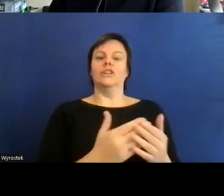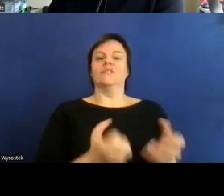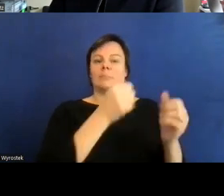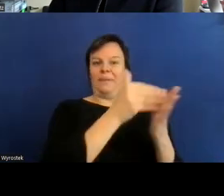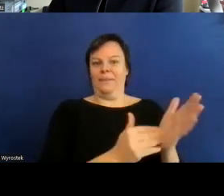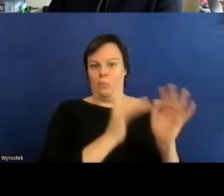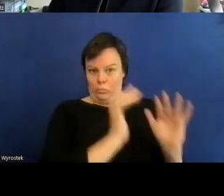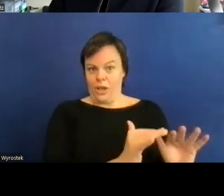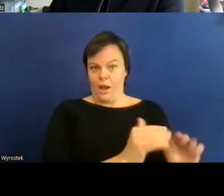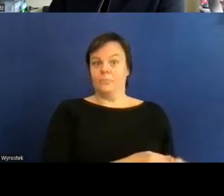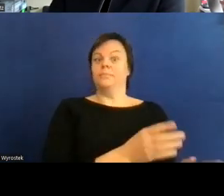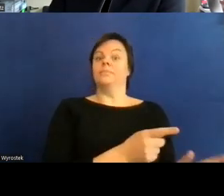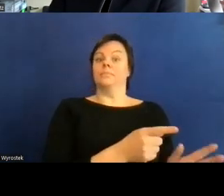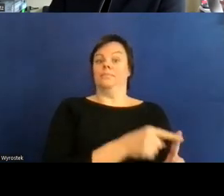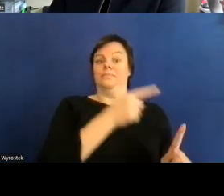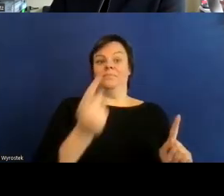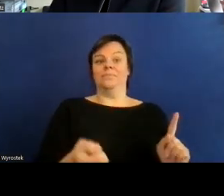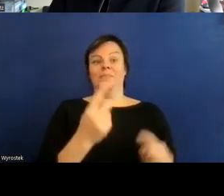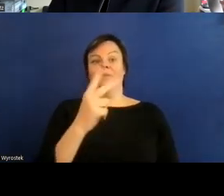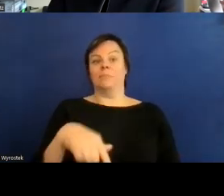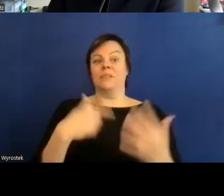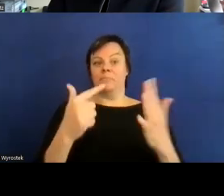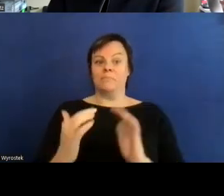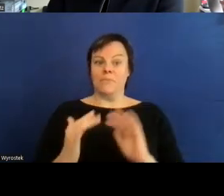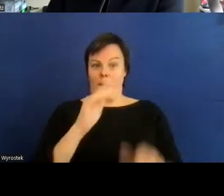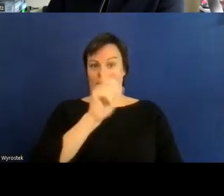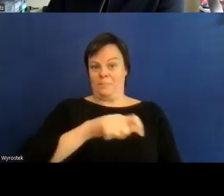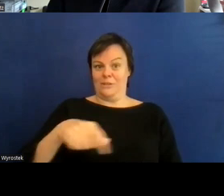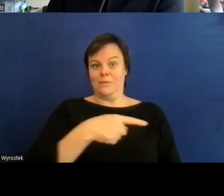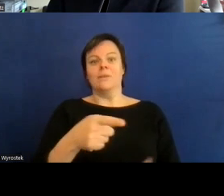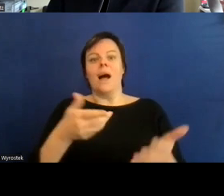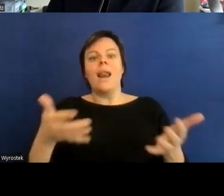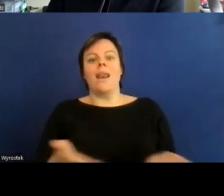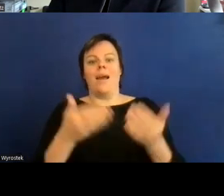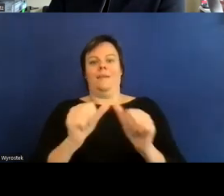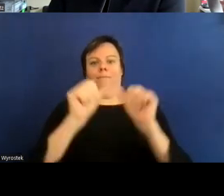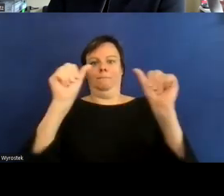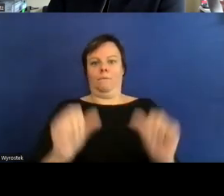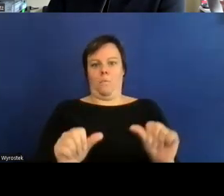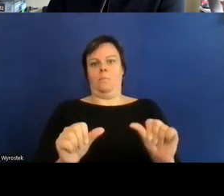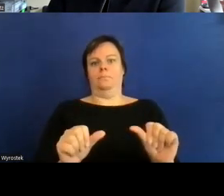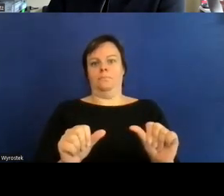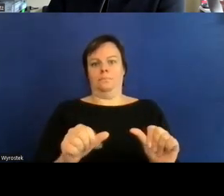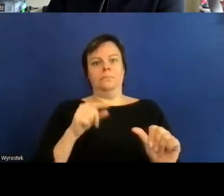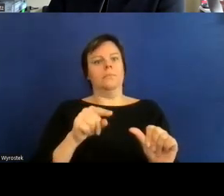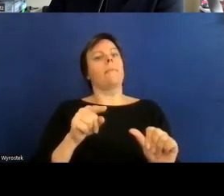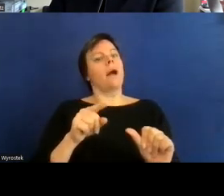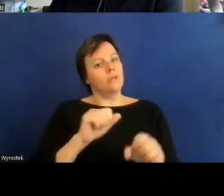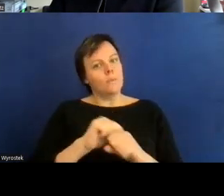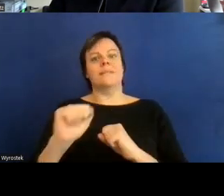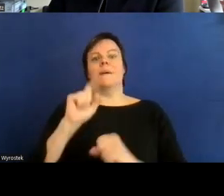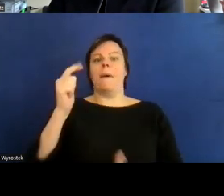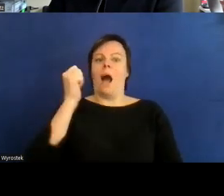millionen menschen die mit einer leichteren form der amtlich anerkannten behinderung leben und 2